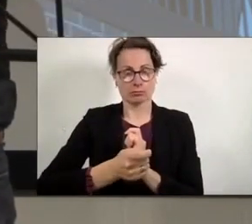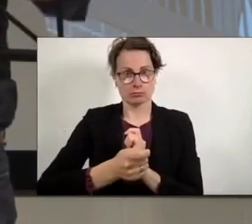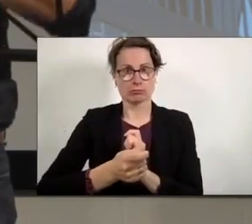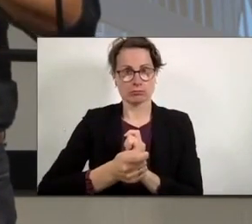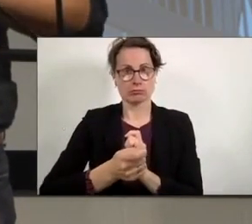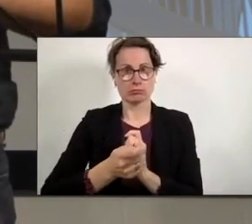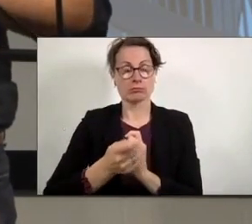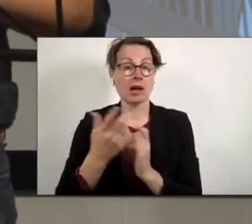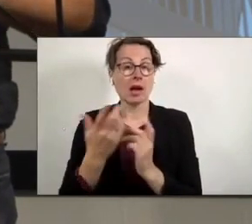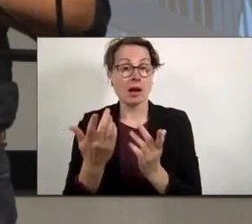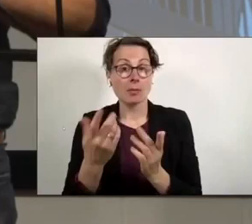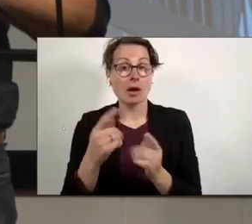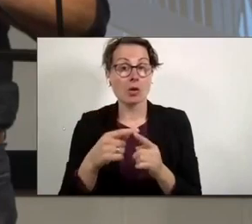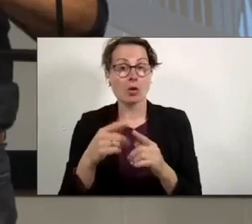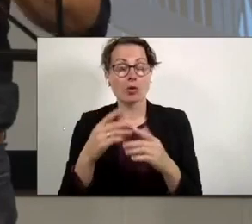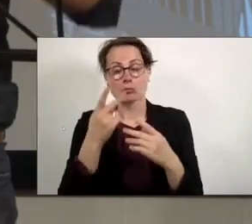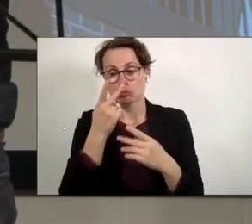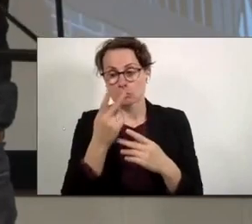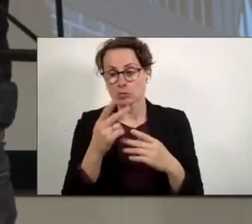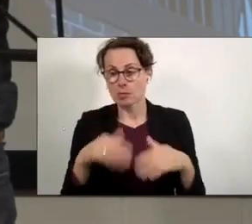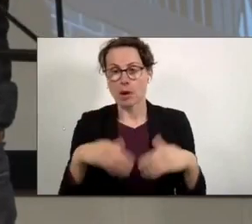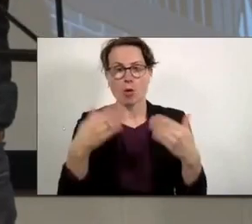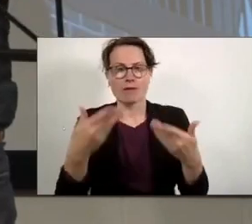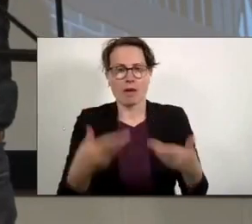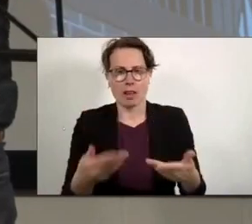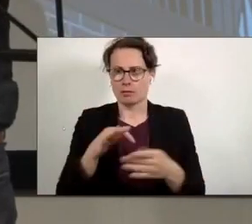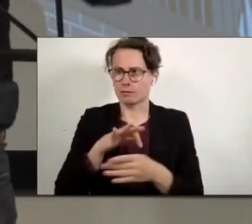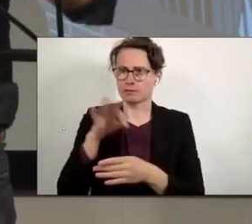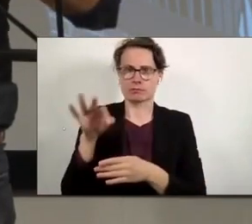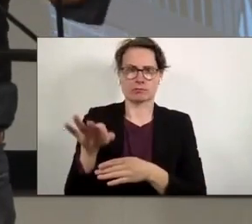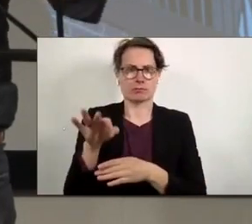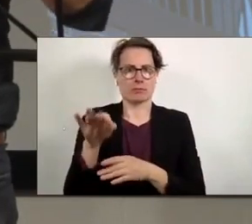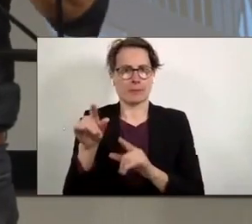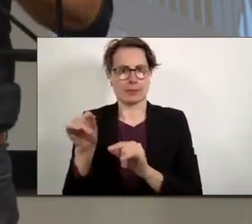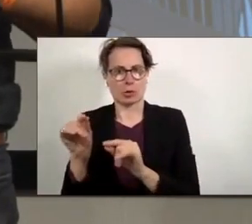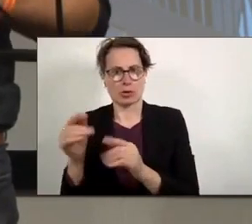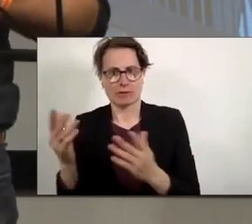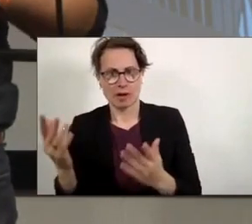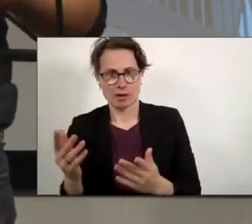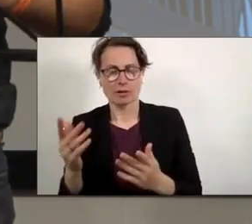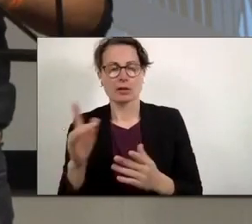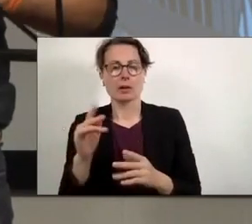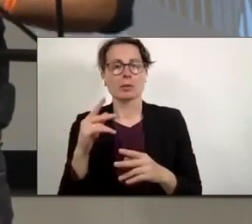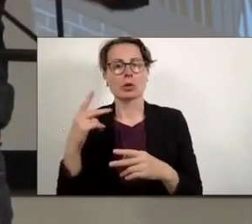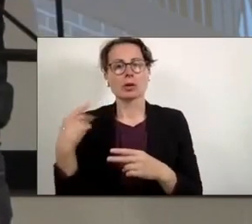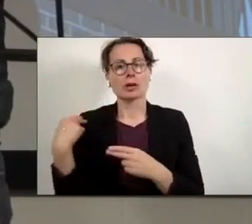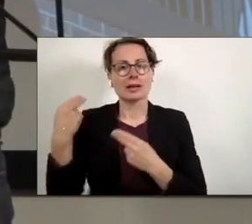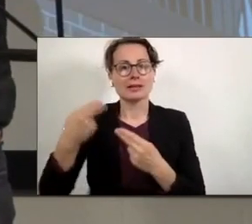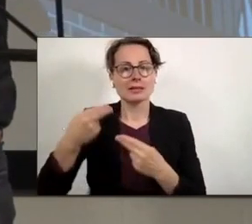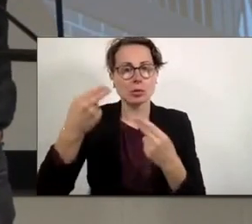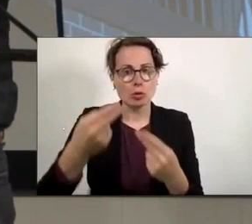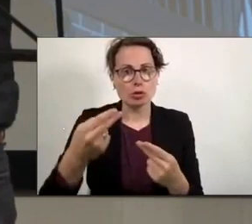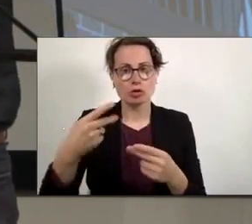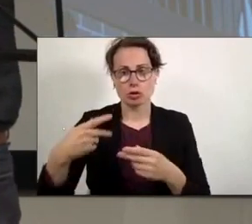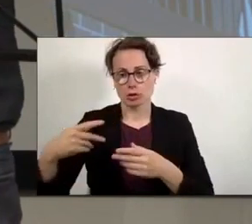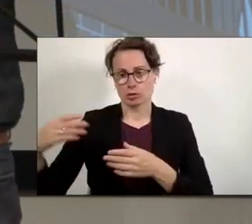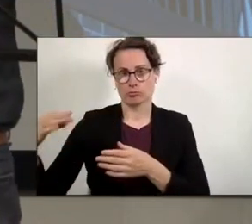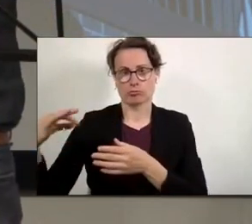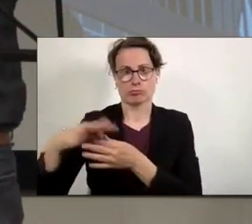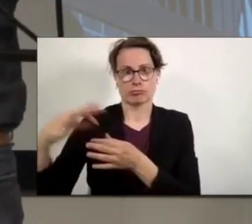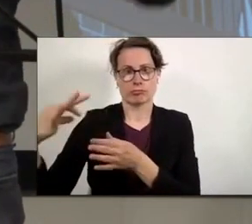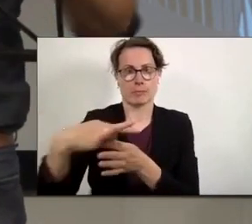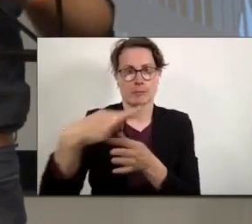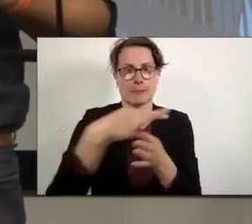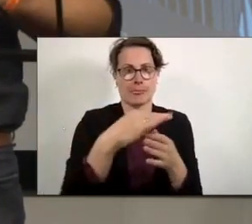was eigentlich der Mauerfall bedeutet hat, an sozusagen auch Abschnitten an historischer Kontinuität. Also die Frage nochmal über die Mauer